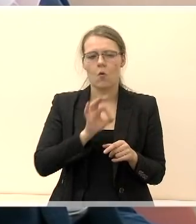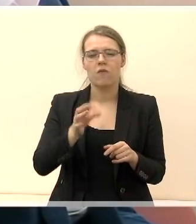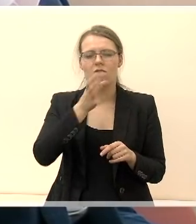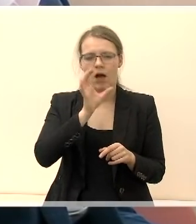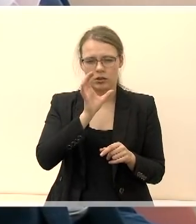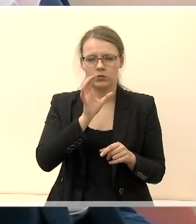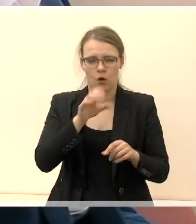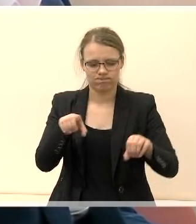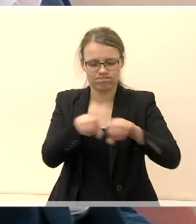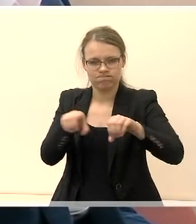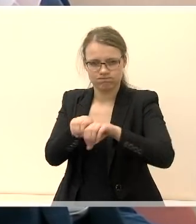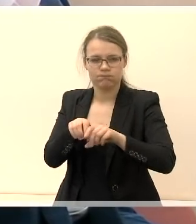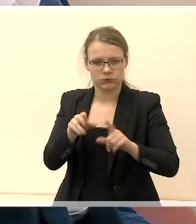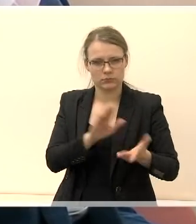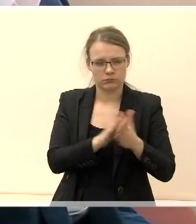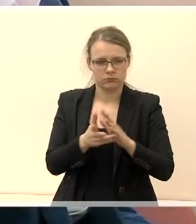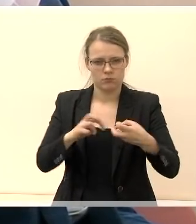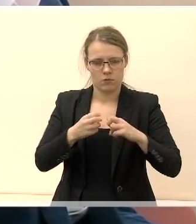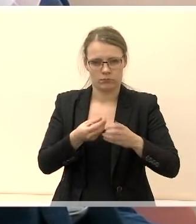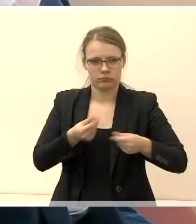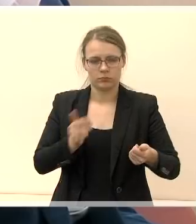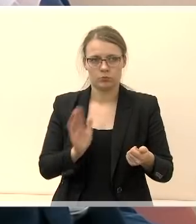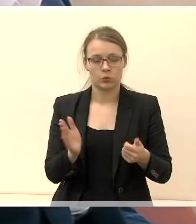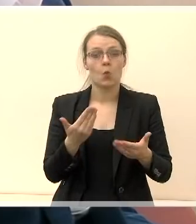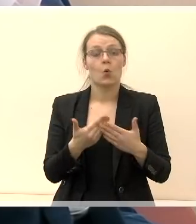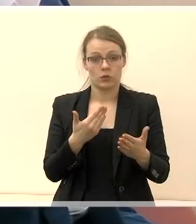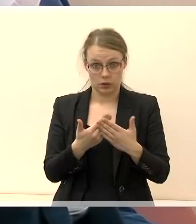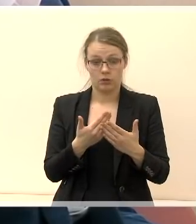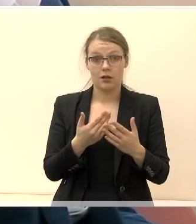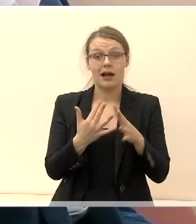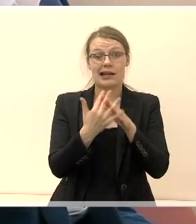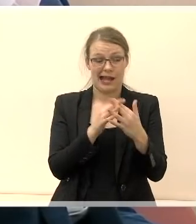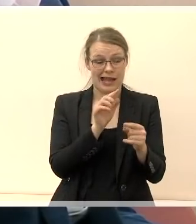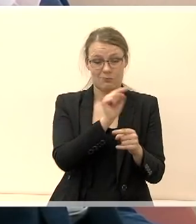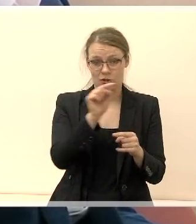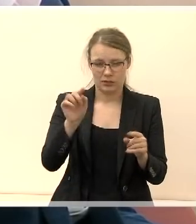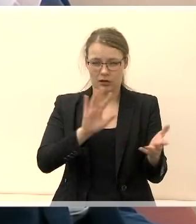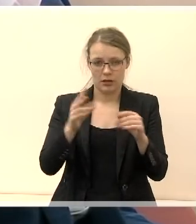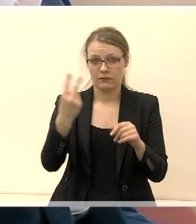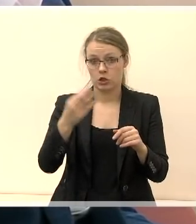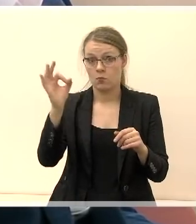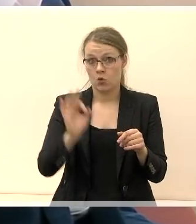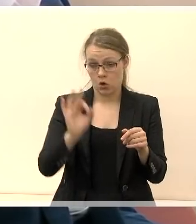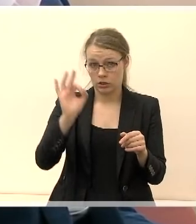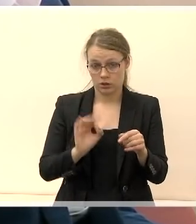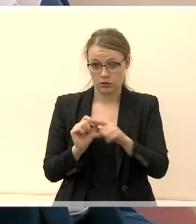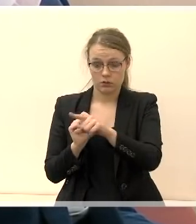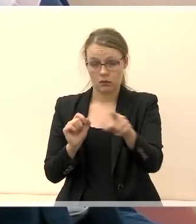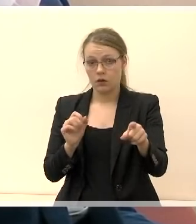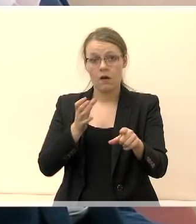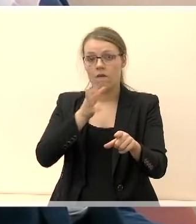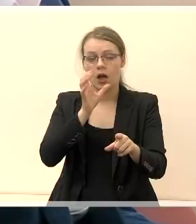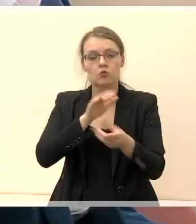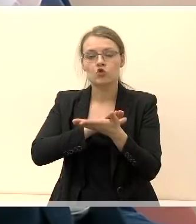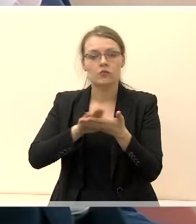tiekimas. Kadangi apie 20 procentų kaimų vietovių, gyventojų nesinaudoja